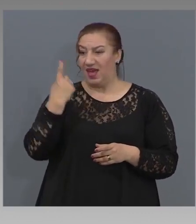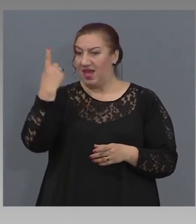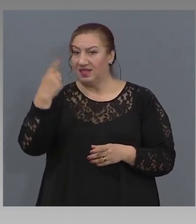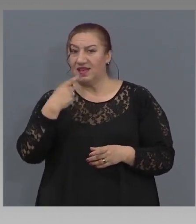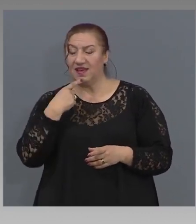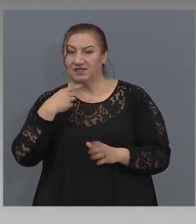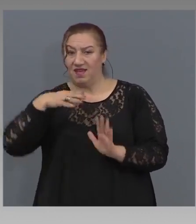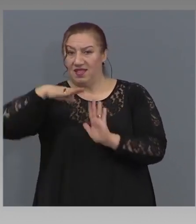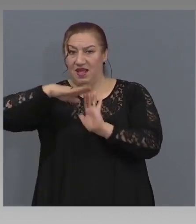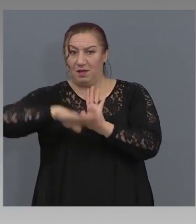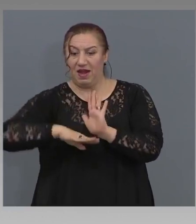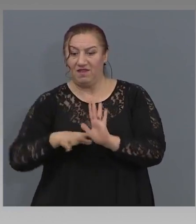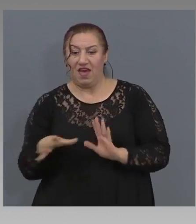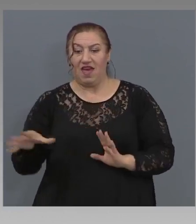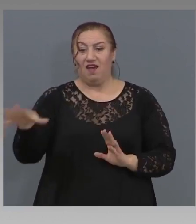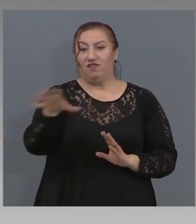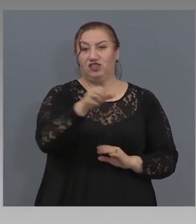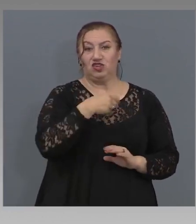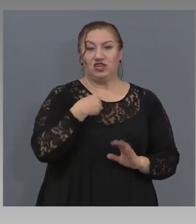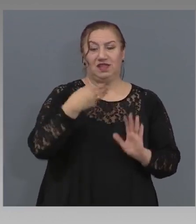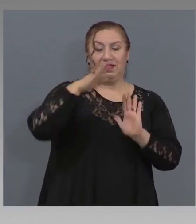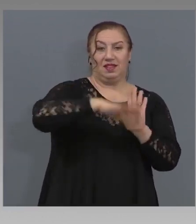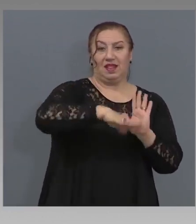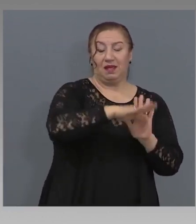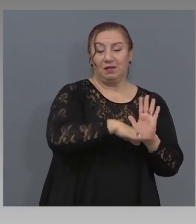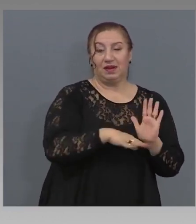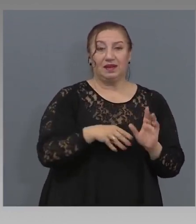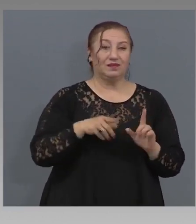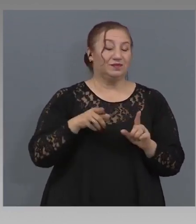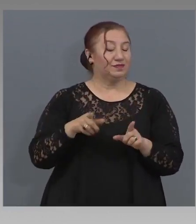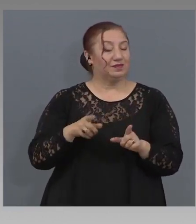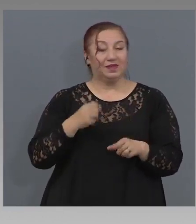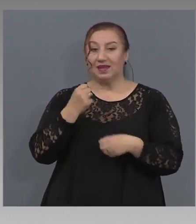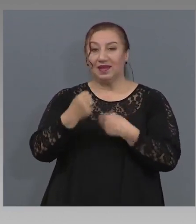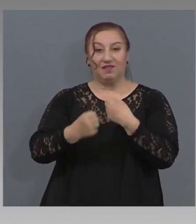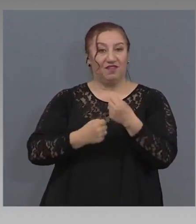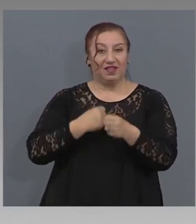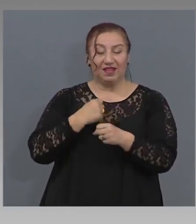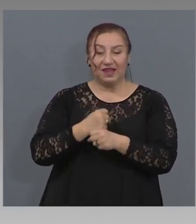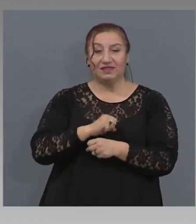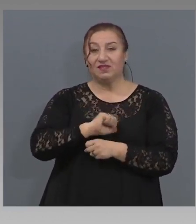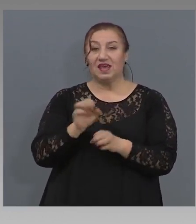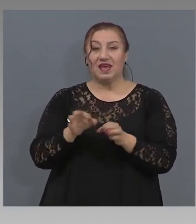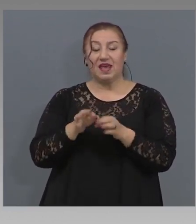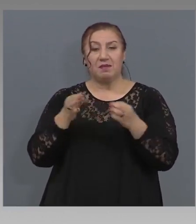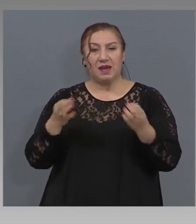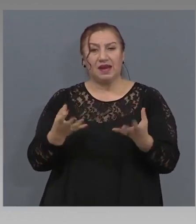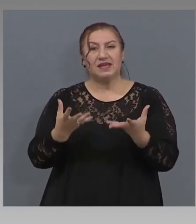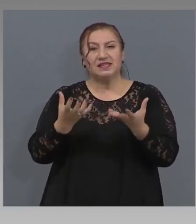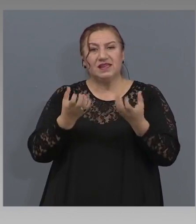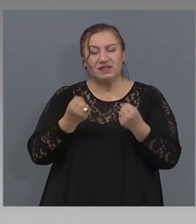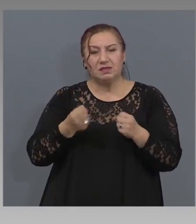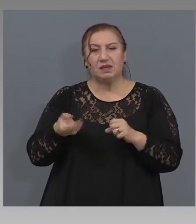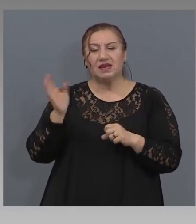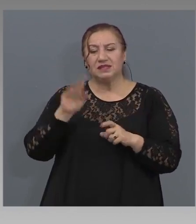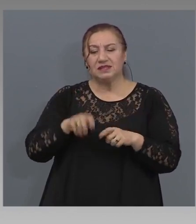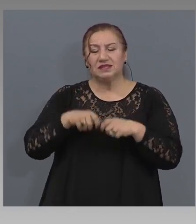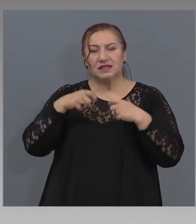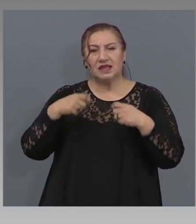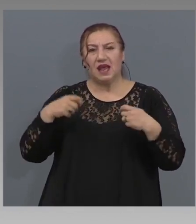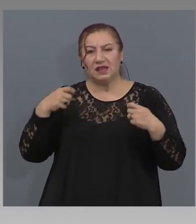всички горе-долу искат да не се плащат. Тоест, такива действия и мерки се предприемат само след много дълги